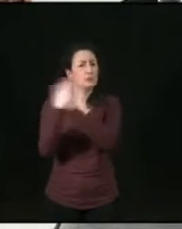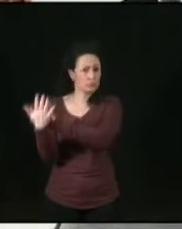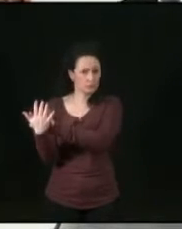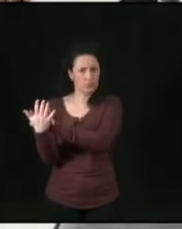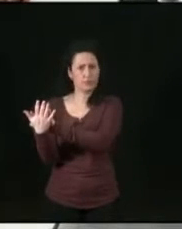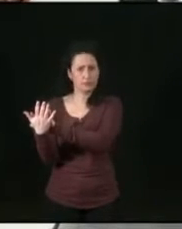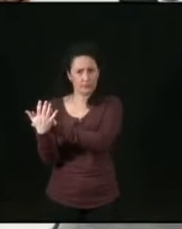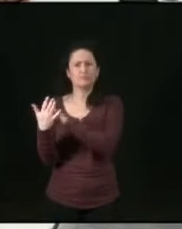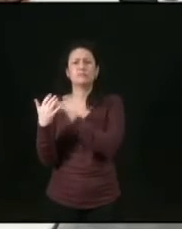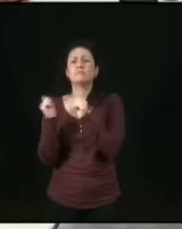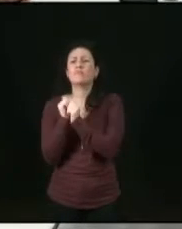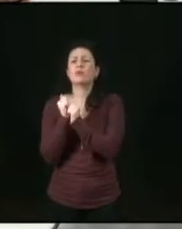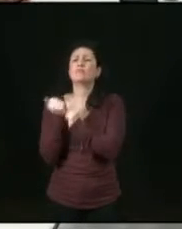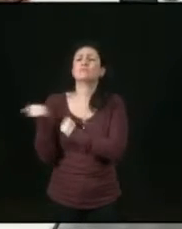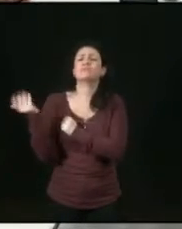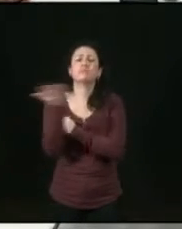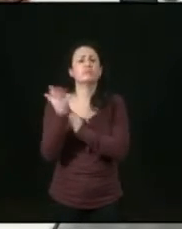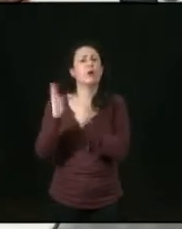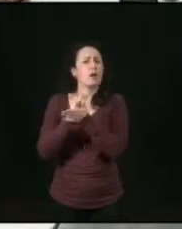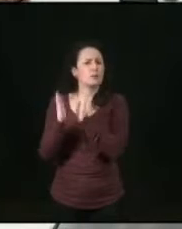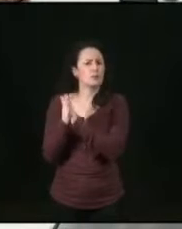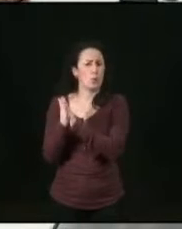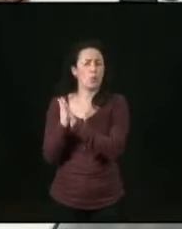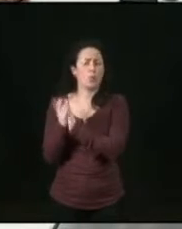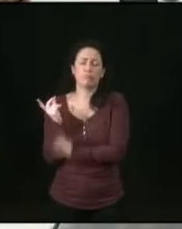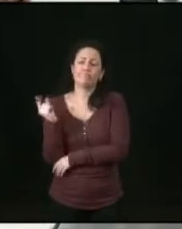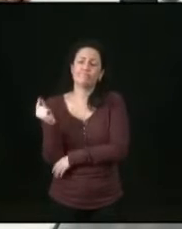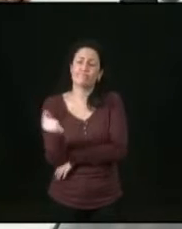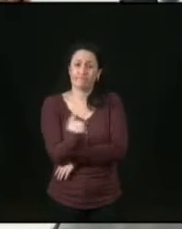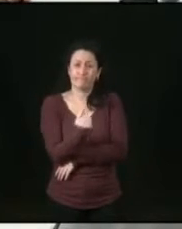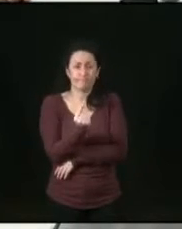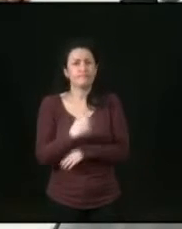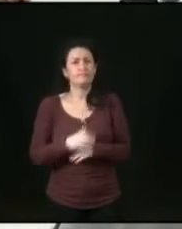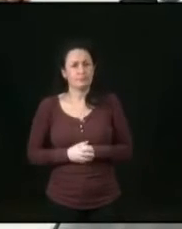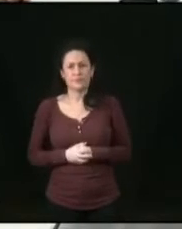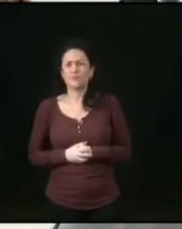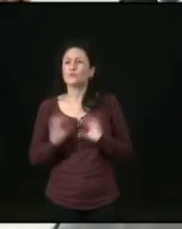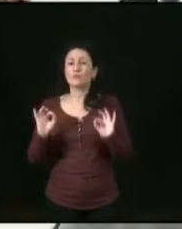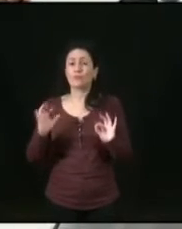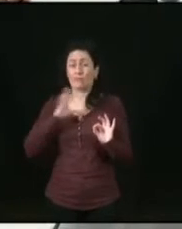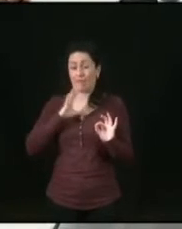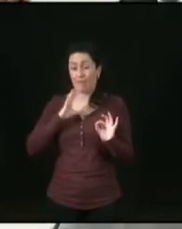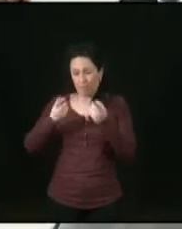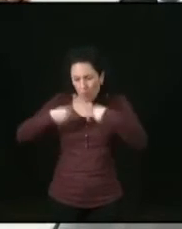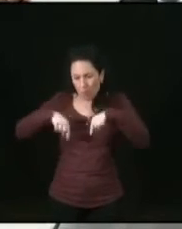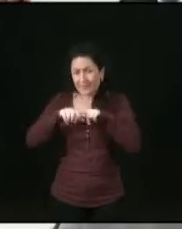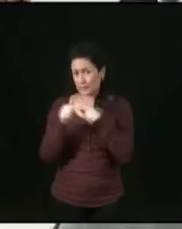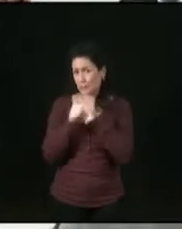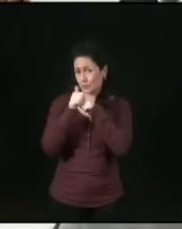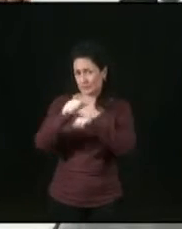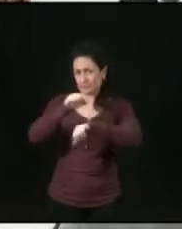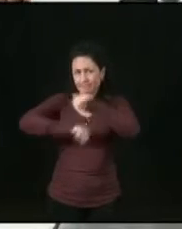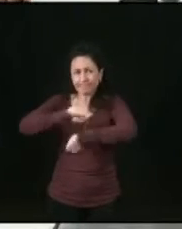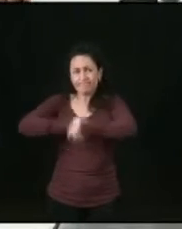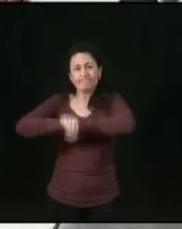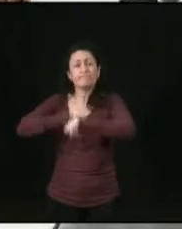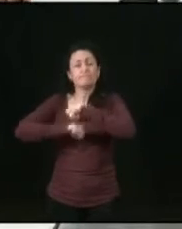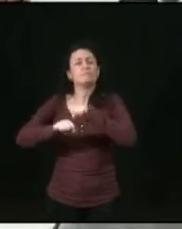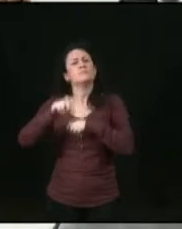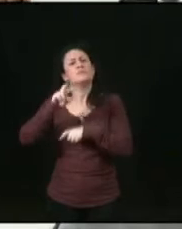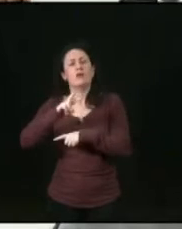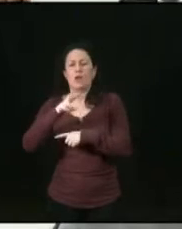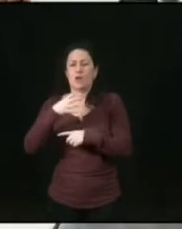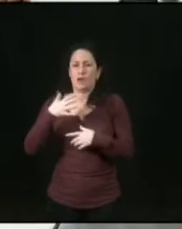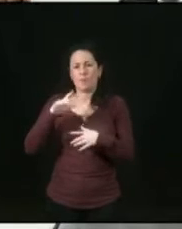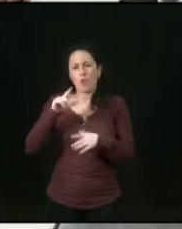Alternatiba et avec d'autres associations partenaires, il y a, comme l dit M. le maire, un comité de suivi qui a été mis en place. Alors, effectivement, ça prend un